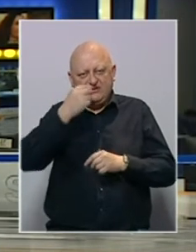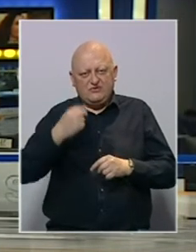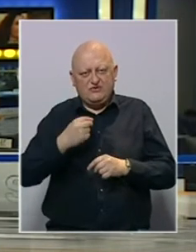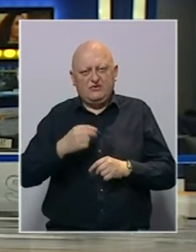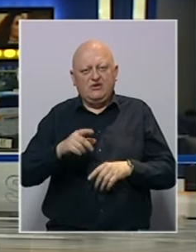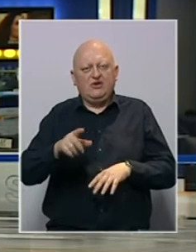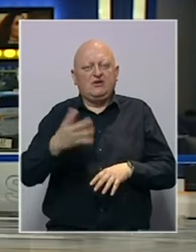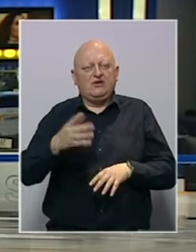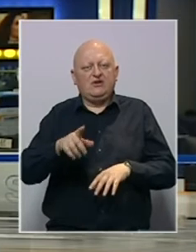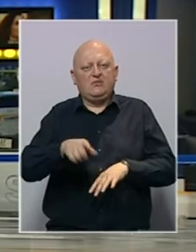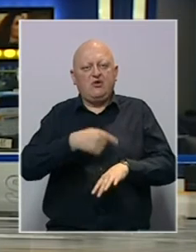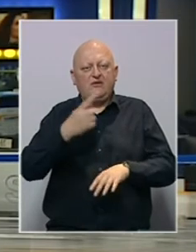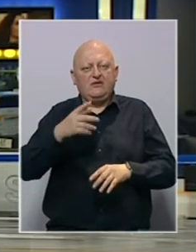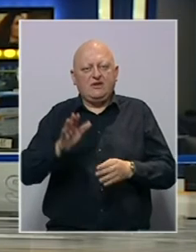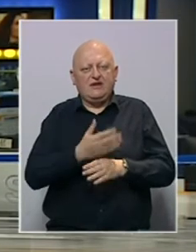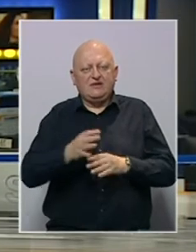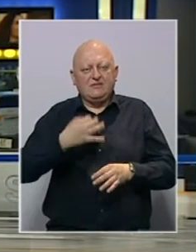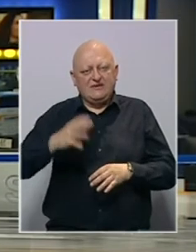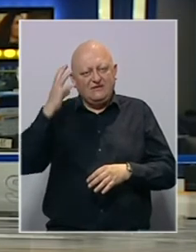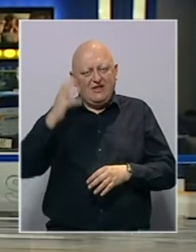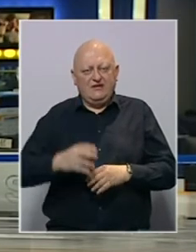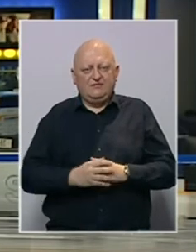Srpskoj, gdje je boravio i entitetski premijer.